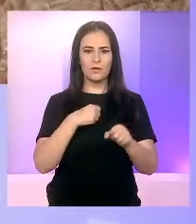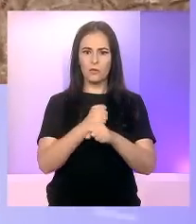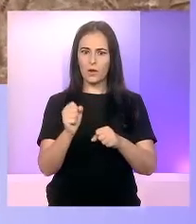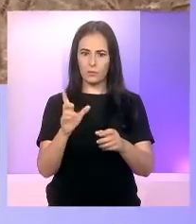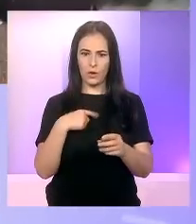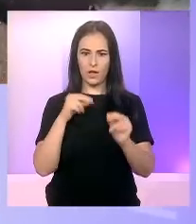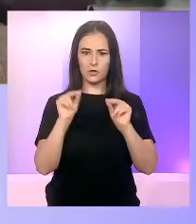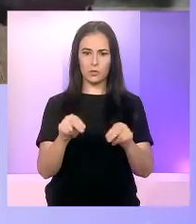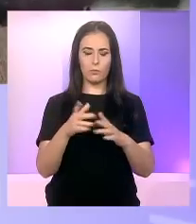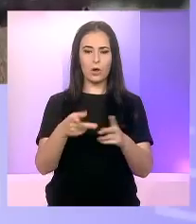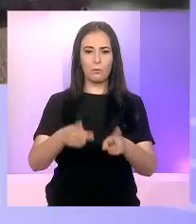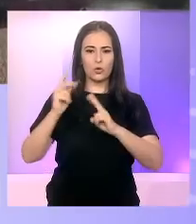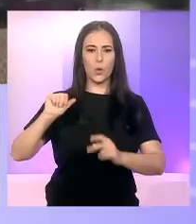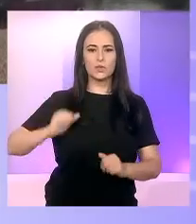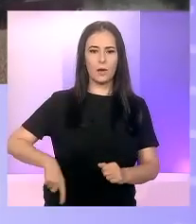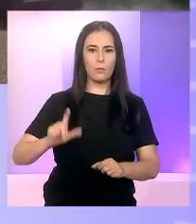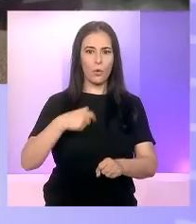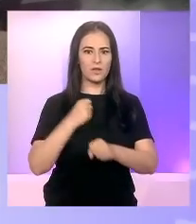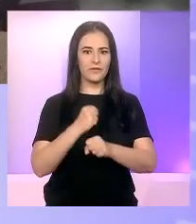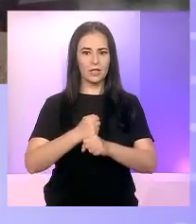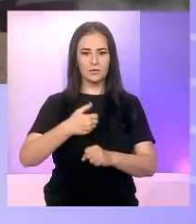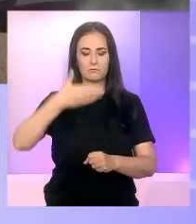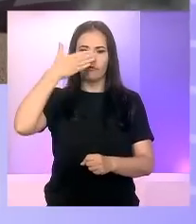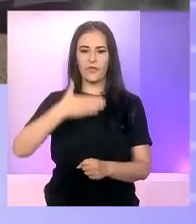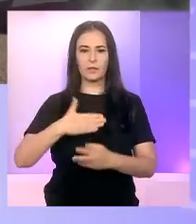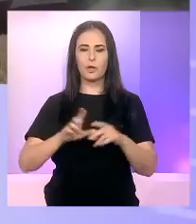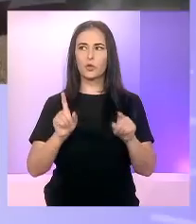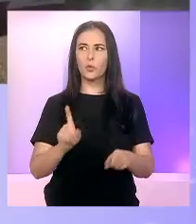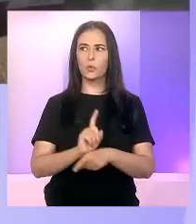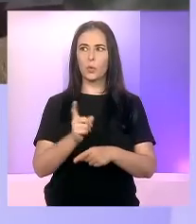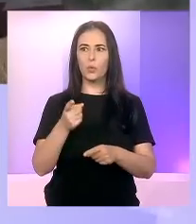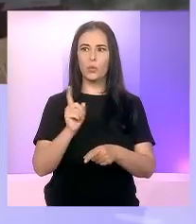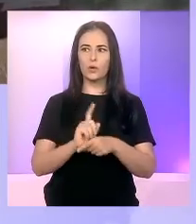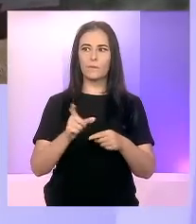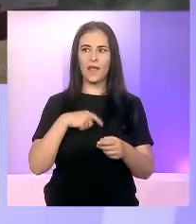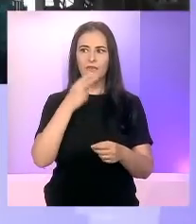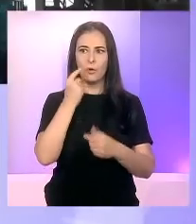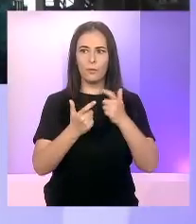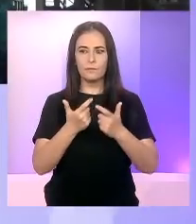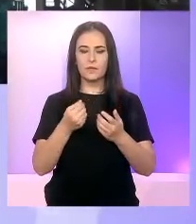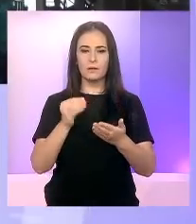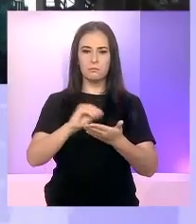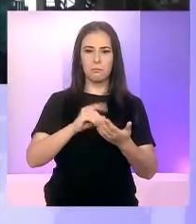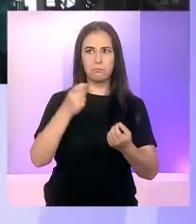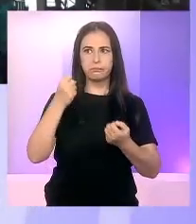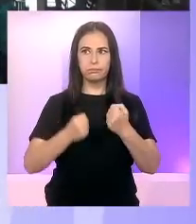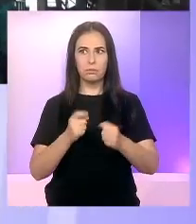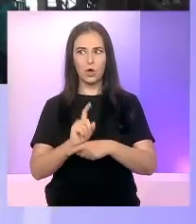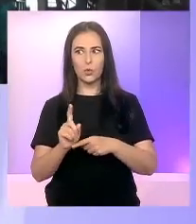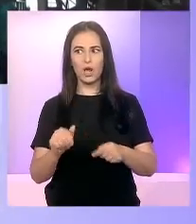face ceva în portul Constanța pentru a face față acestui flux imens? Există vreo variantă, vreo soluție?